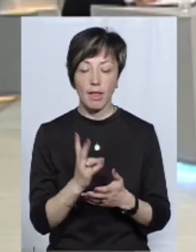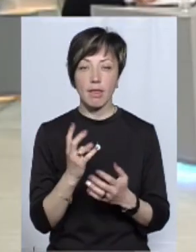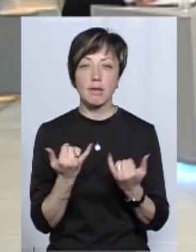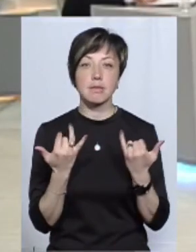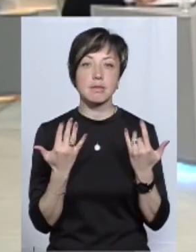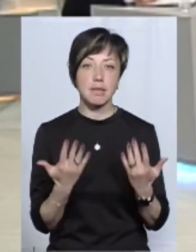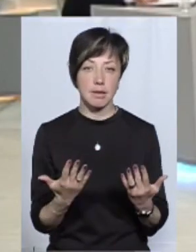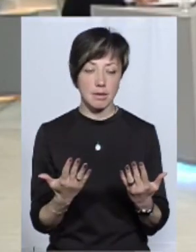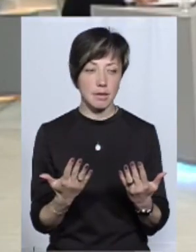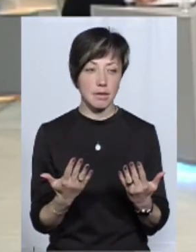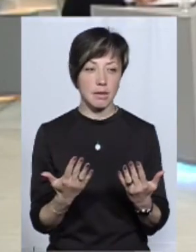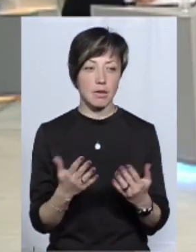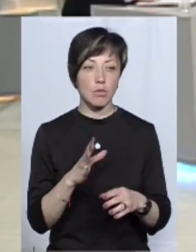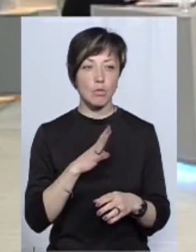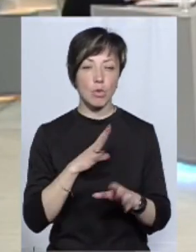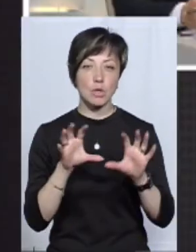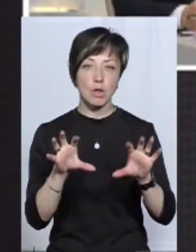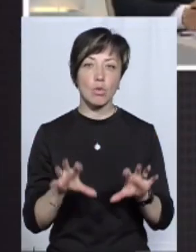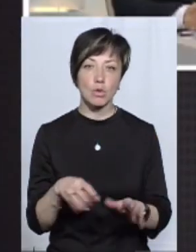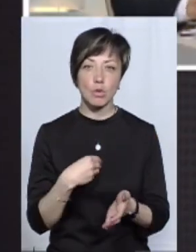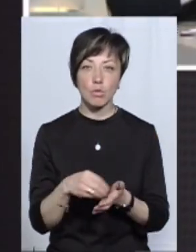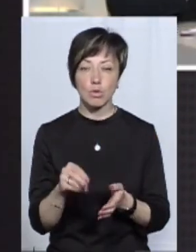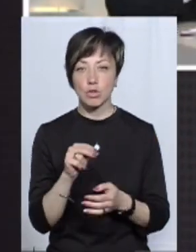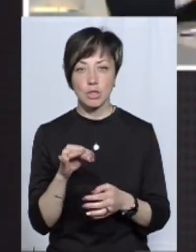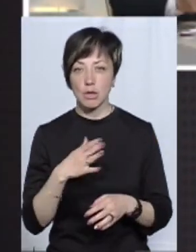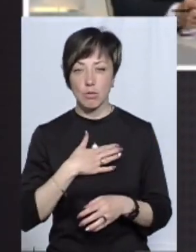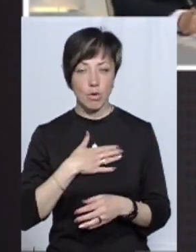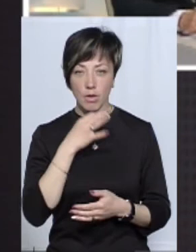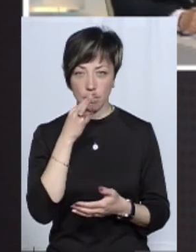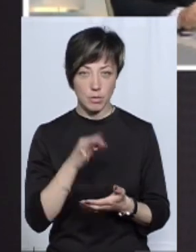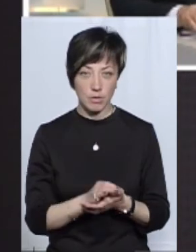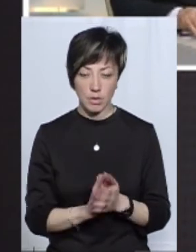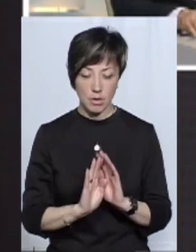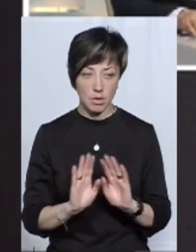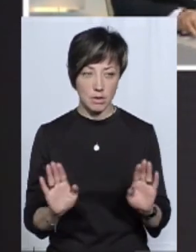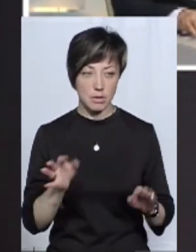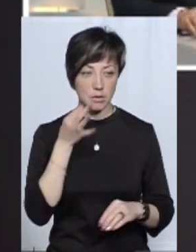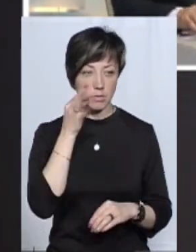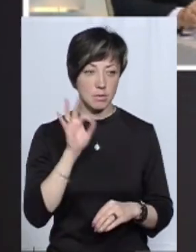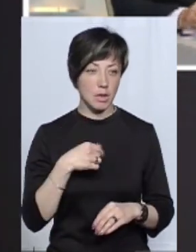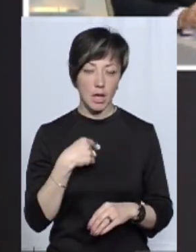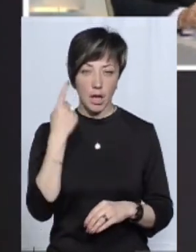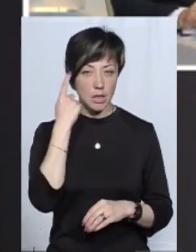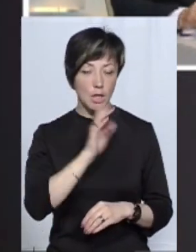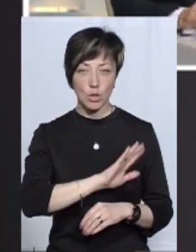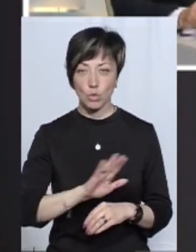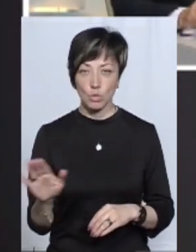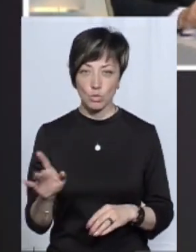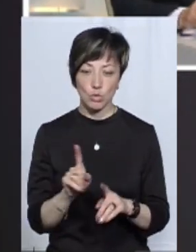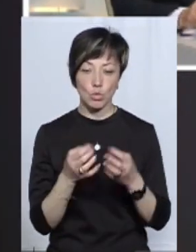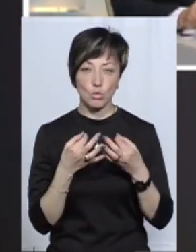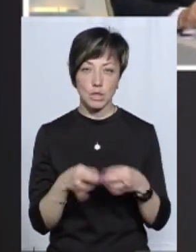Наскільки воно було законно закуплено, не закуплено, це не моя абсолютно компетенція. Я не думаю, що